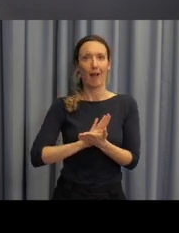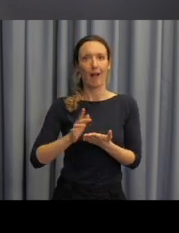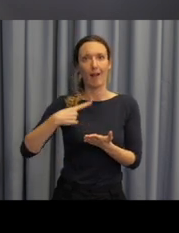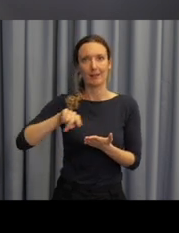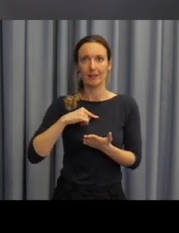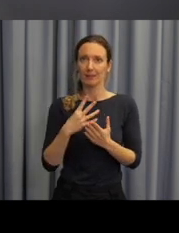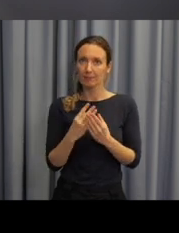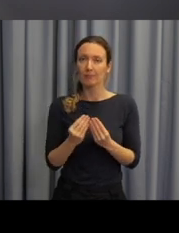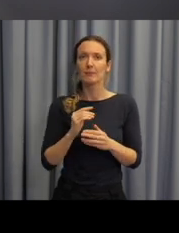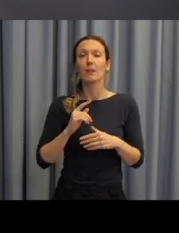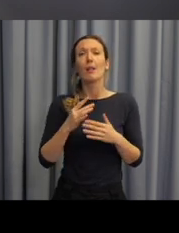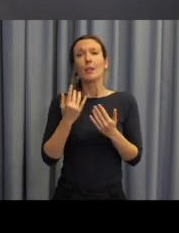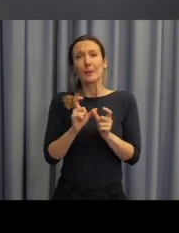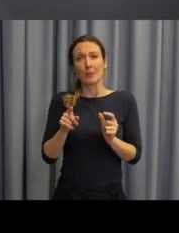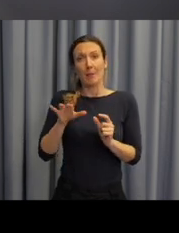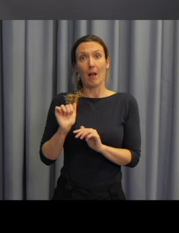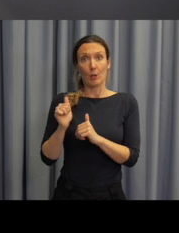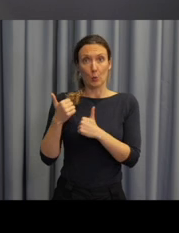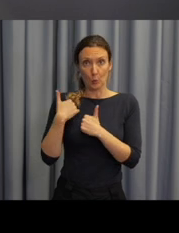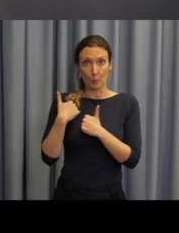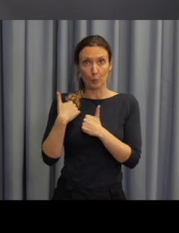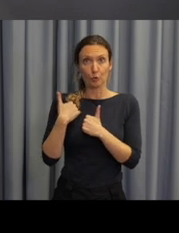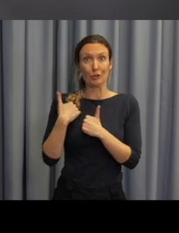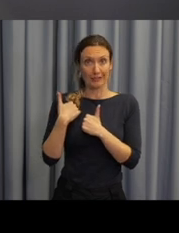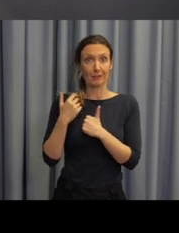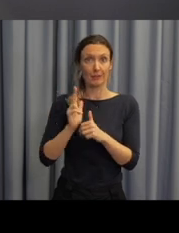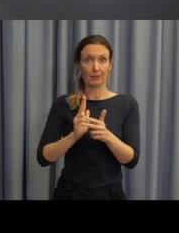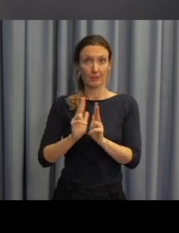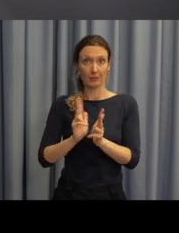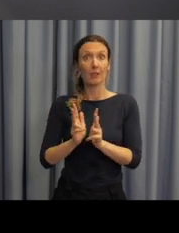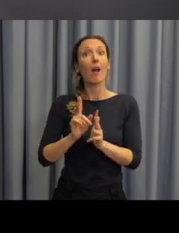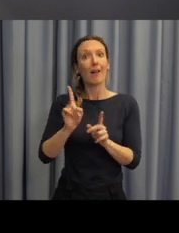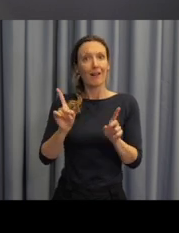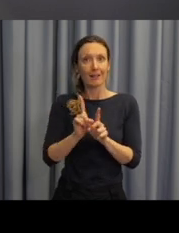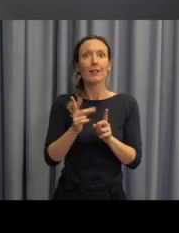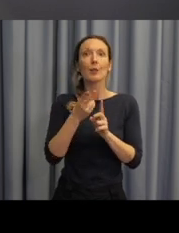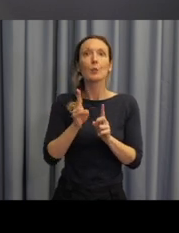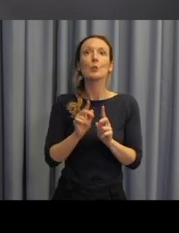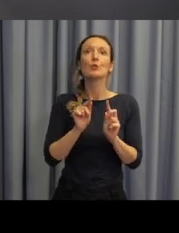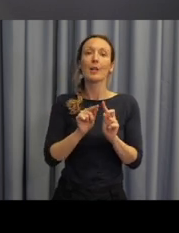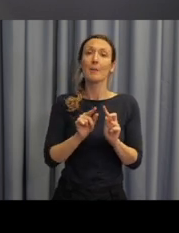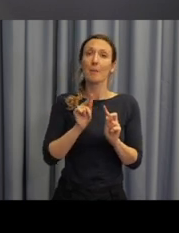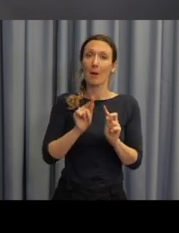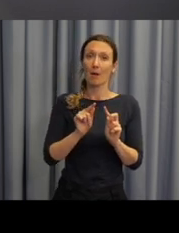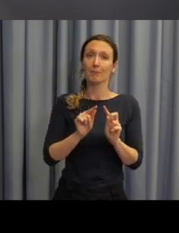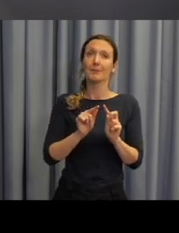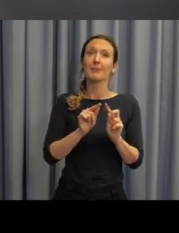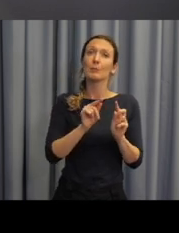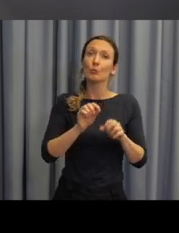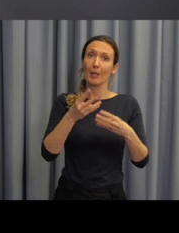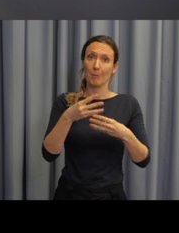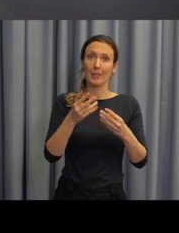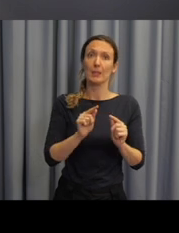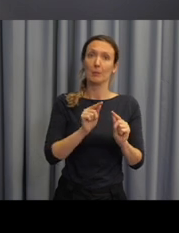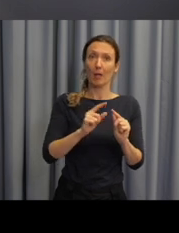zmínila o tom, že webinář je tlumočen, zároveň je prosím možné, abyste si v Zoomu zapli funkci, která vám umožní přepis